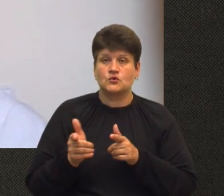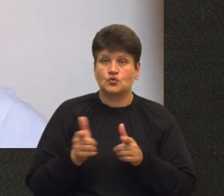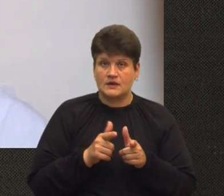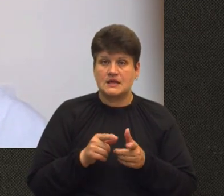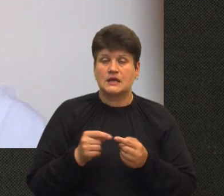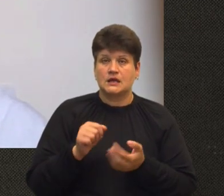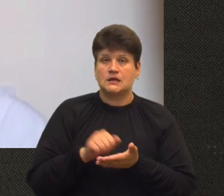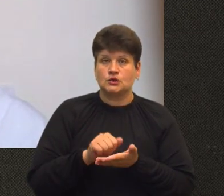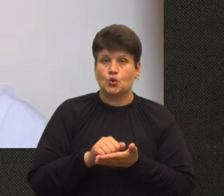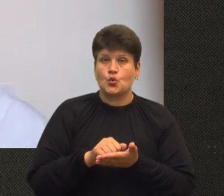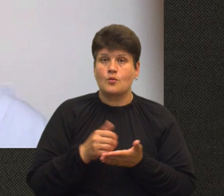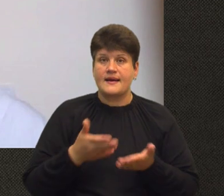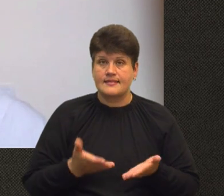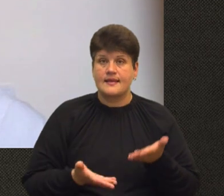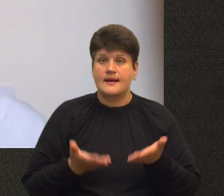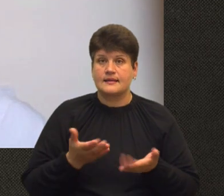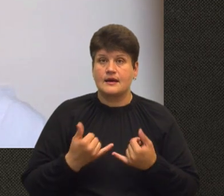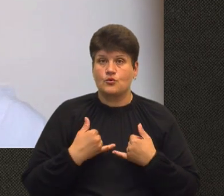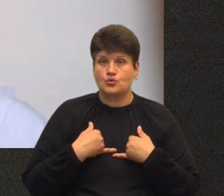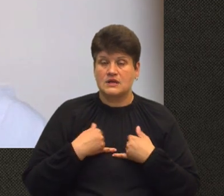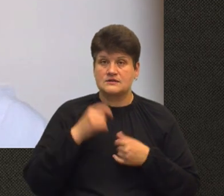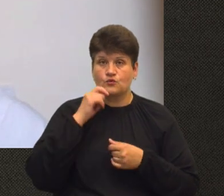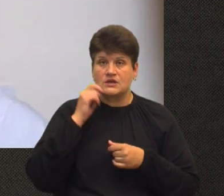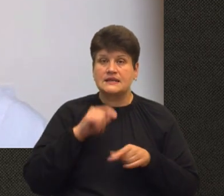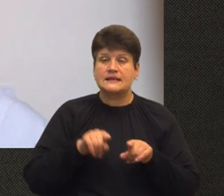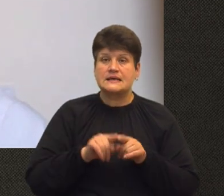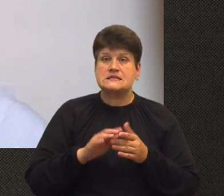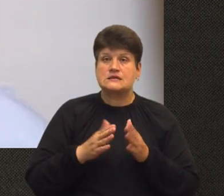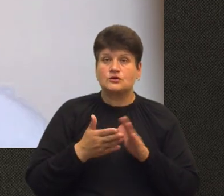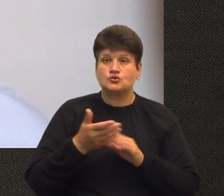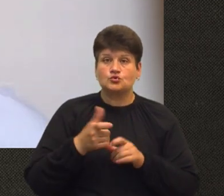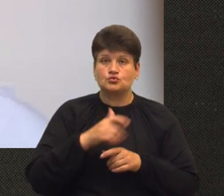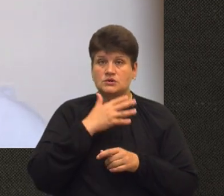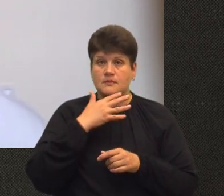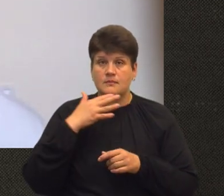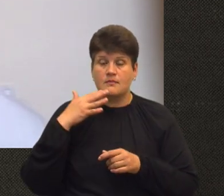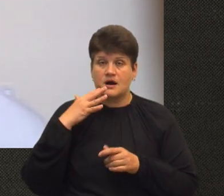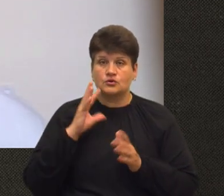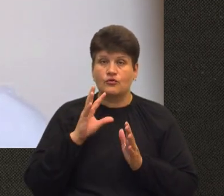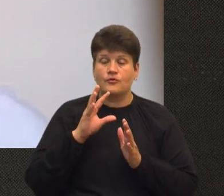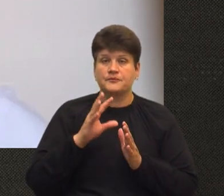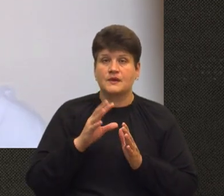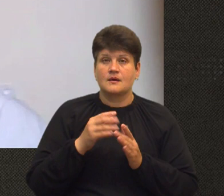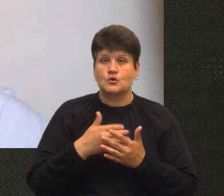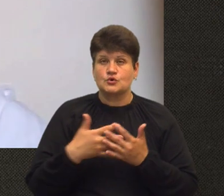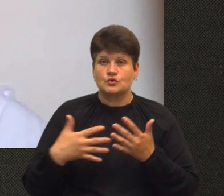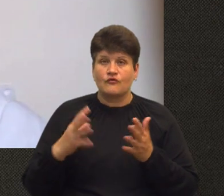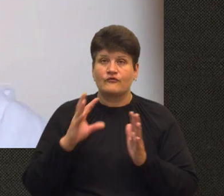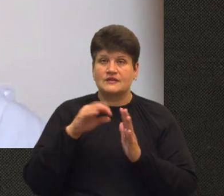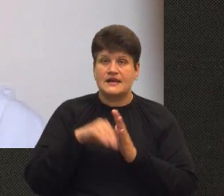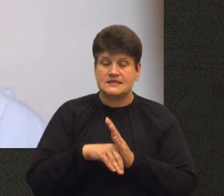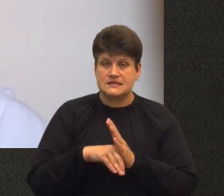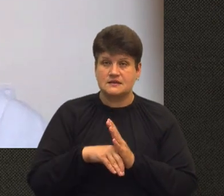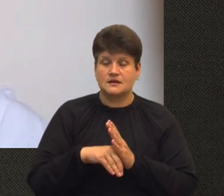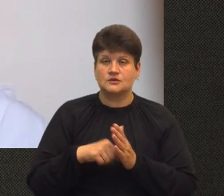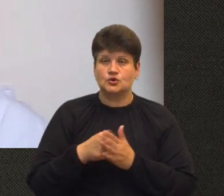документи Але у нас в Україні така ситуація, що дуже багато процедур внесення до державного реєстру Кіпус об'єктів триває